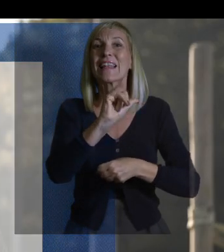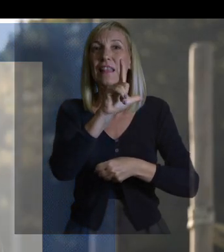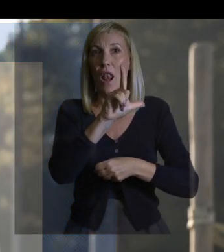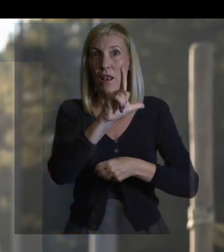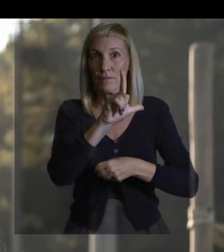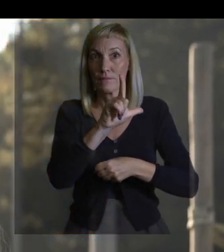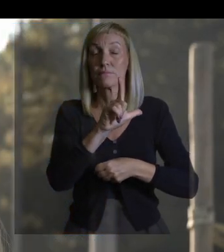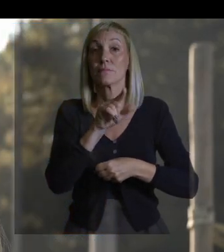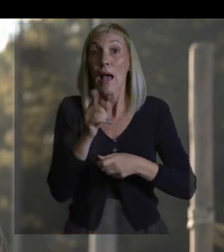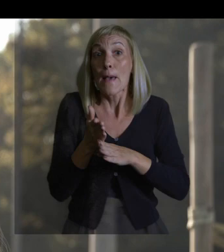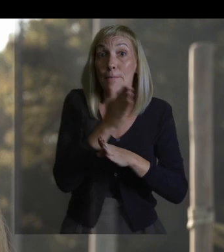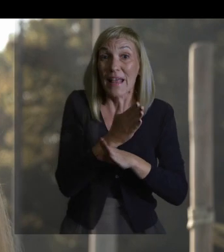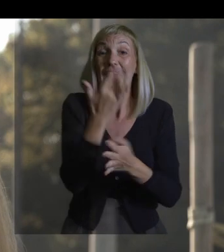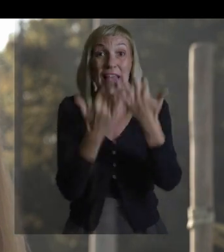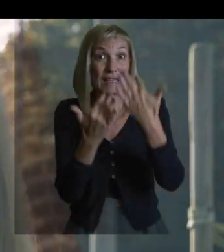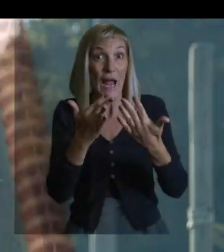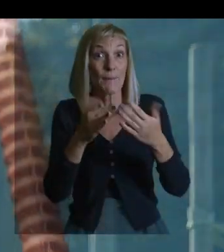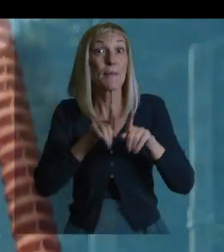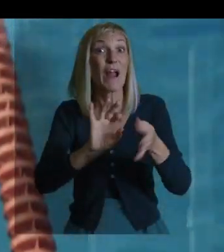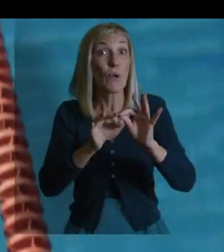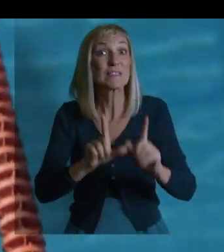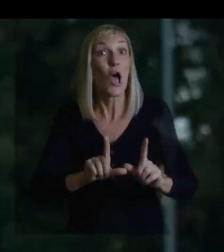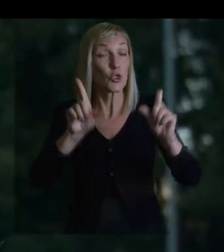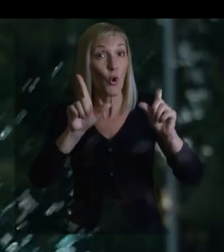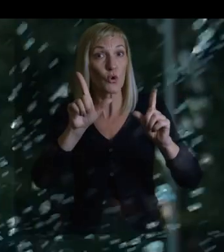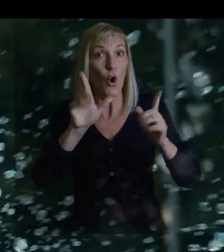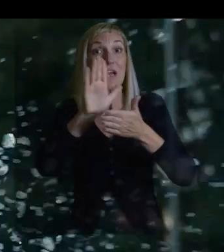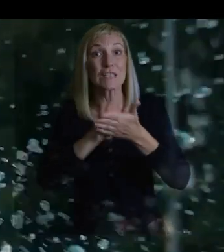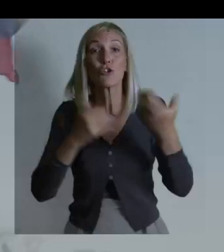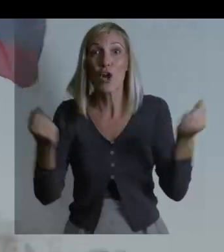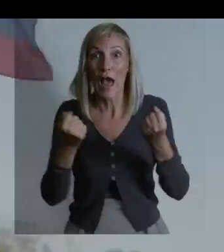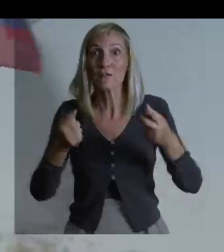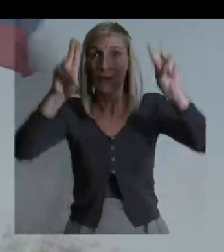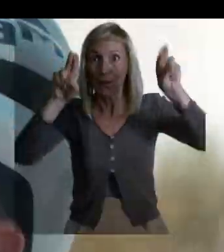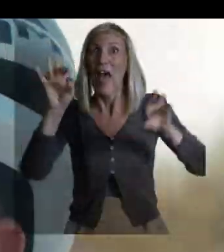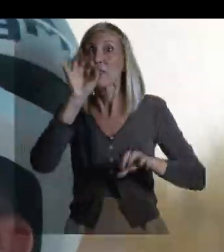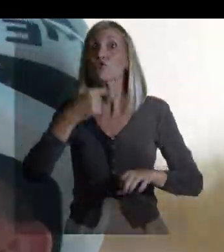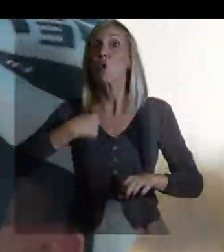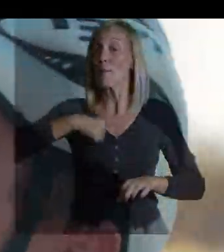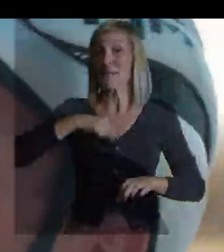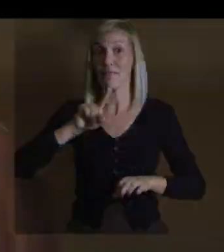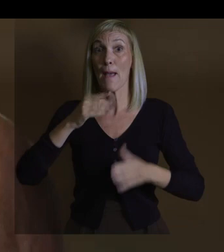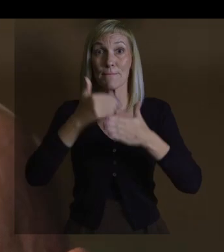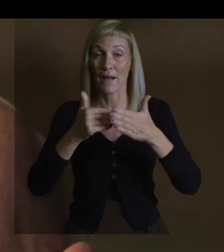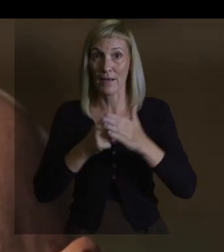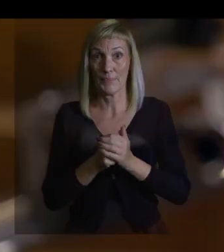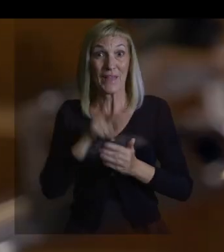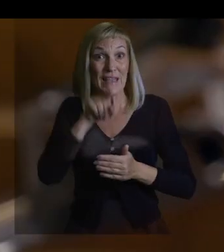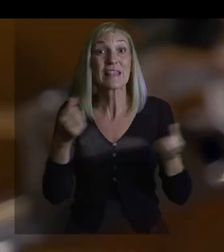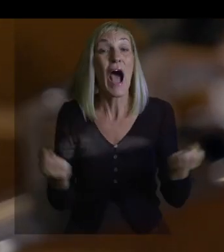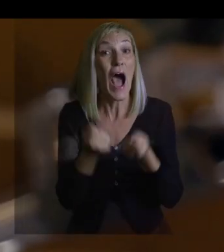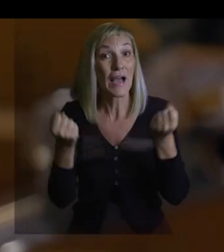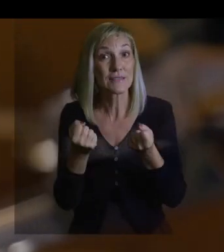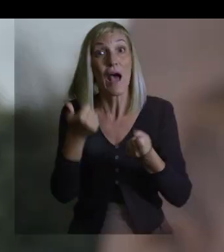Ko smo pred Paralimpijskimi igrami v Tokiju začeli s kampanjo Nič mi ne manjka. Ta kampanja